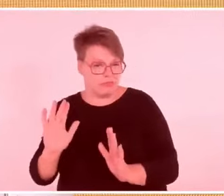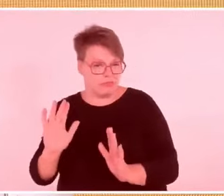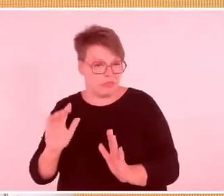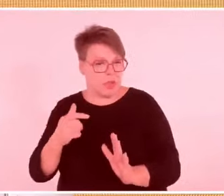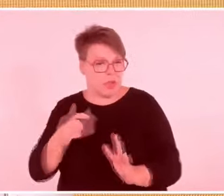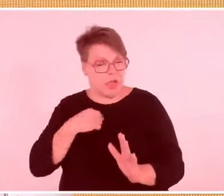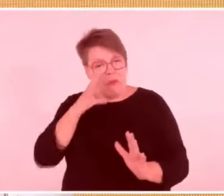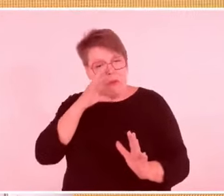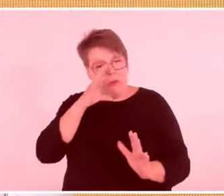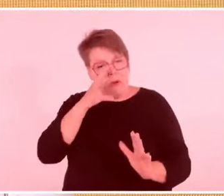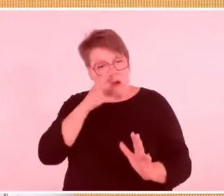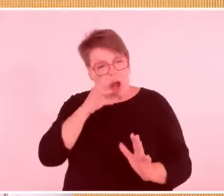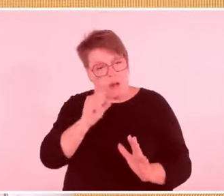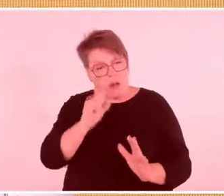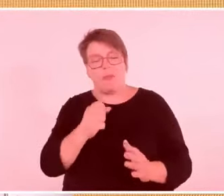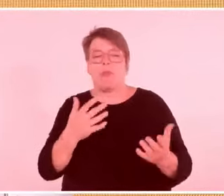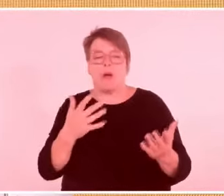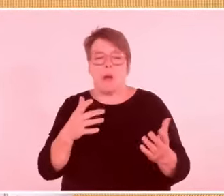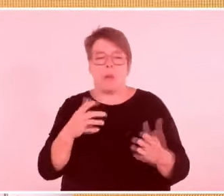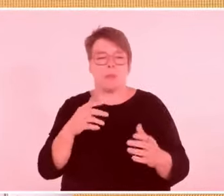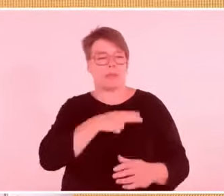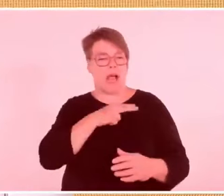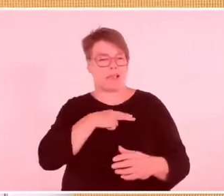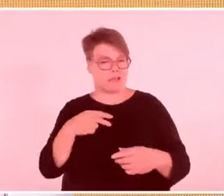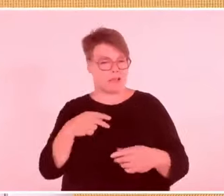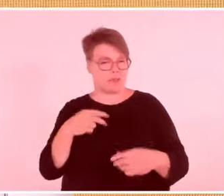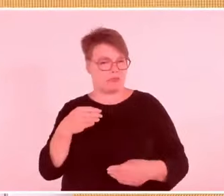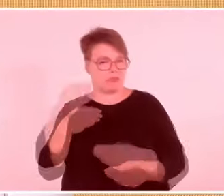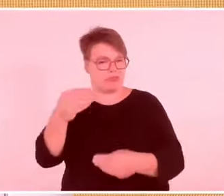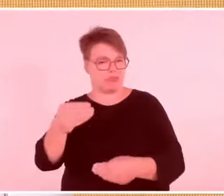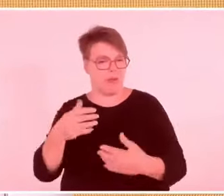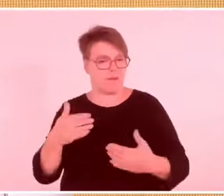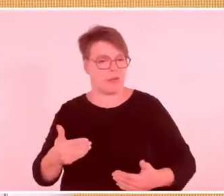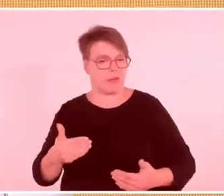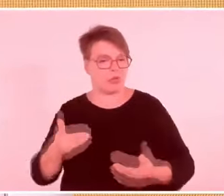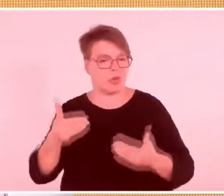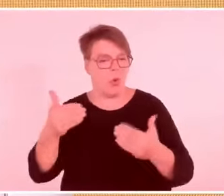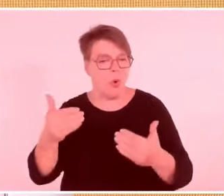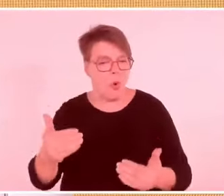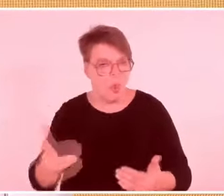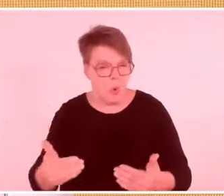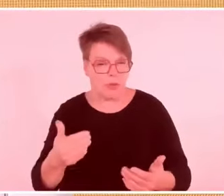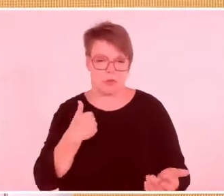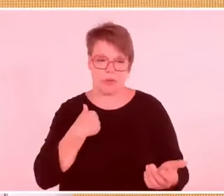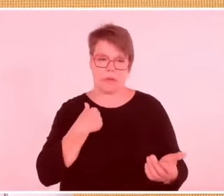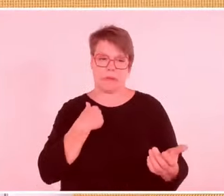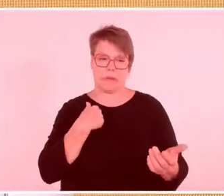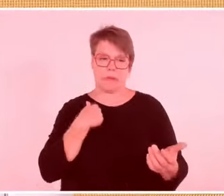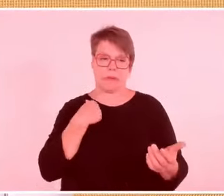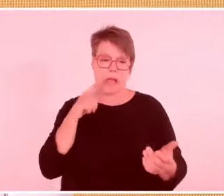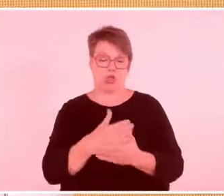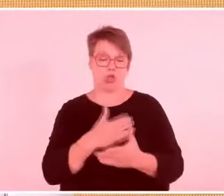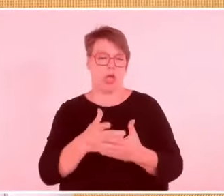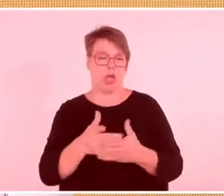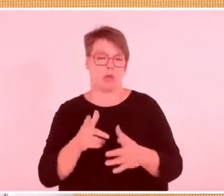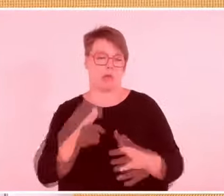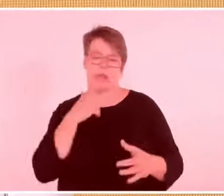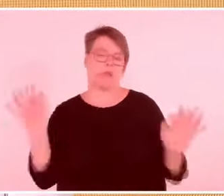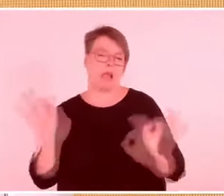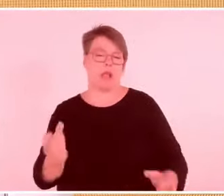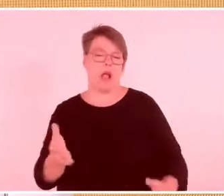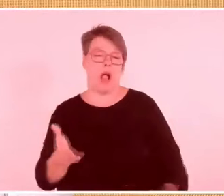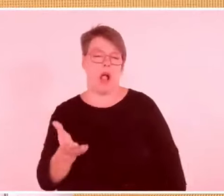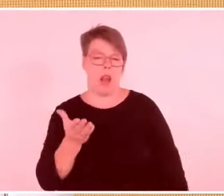Terrorismus gegen Israel widerspricht allen Werten der Frankfurter Buchmesse, natürlich, und